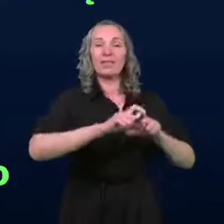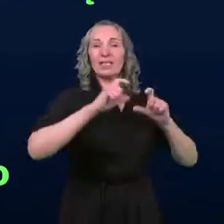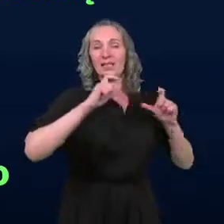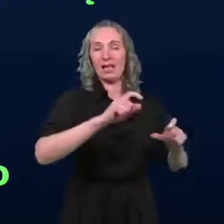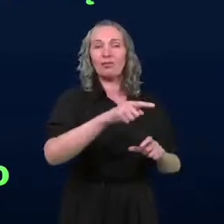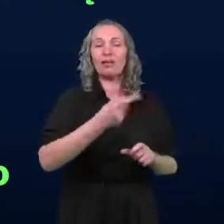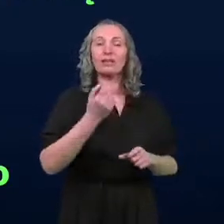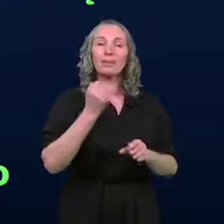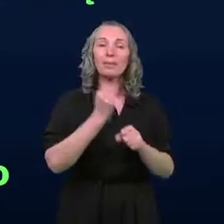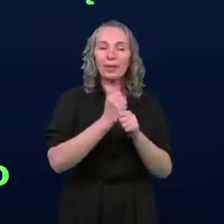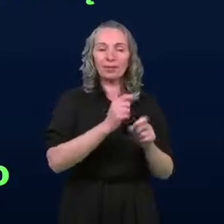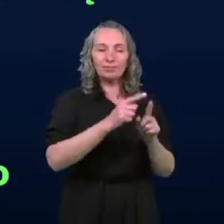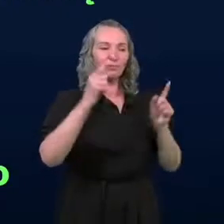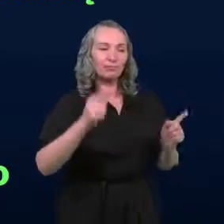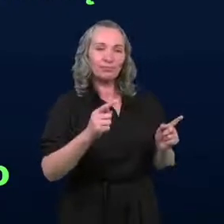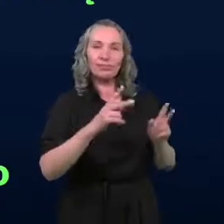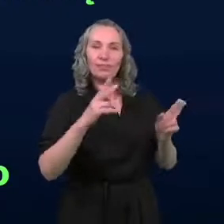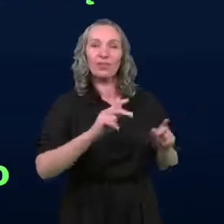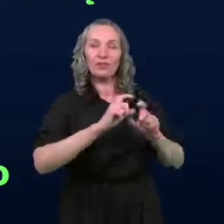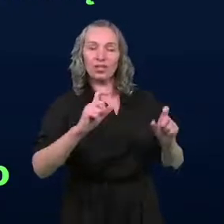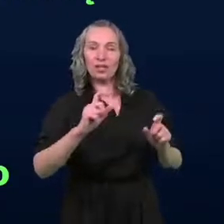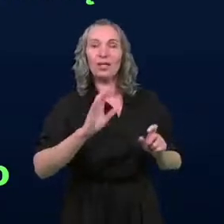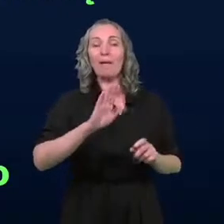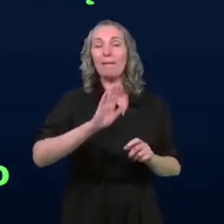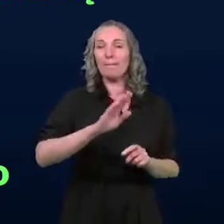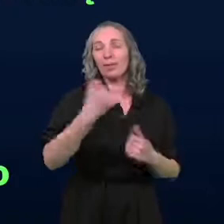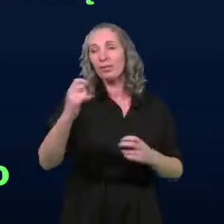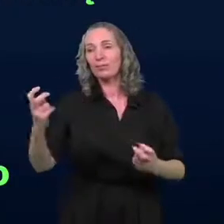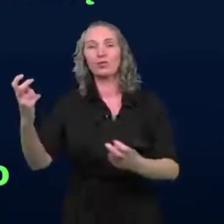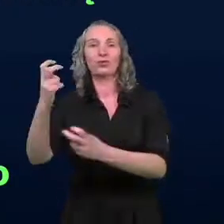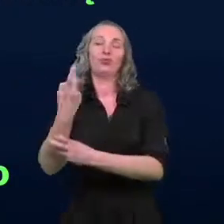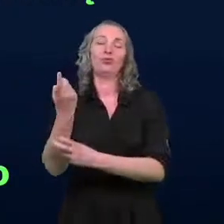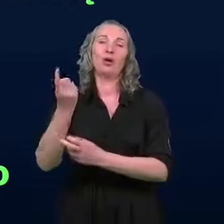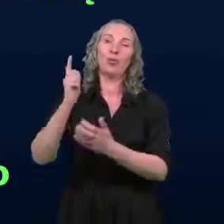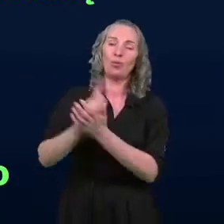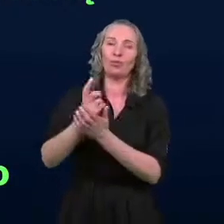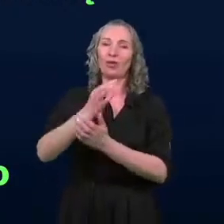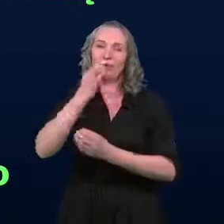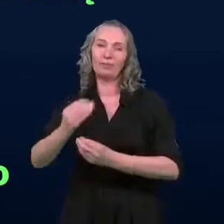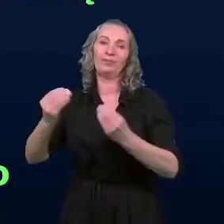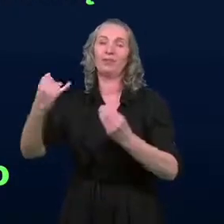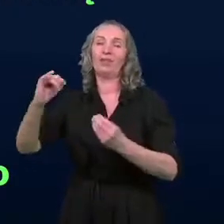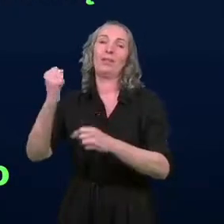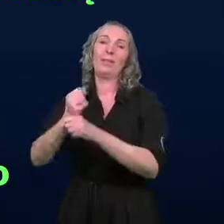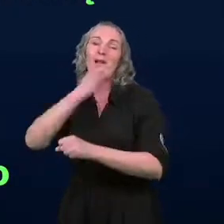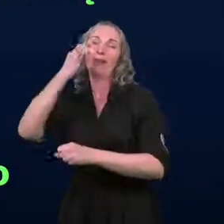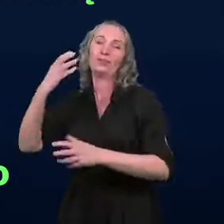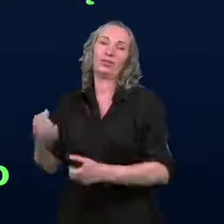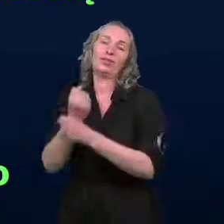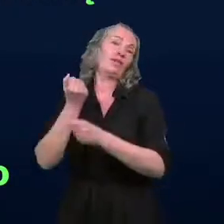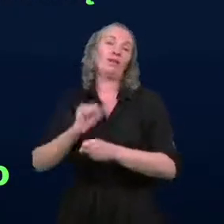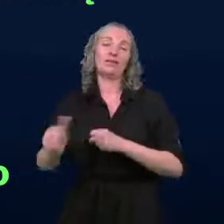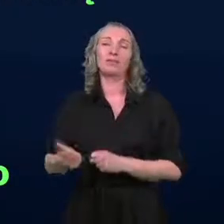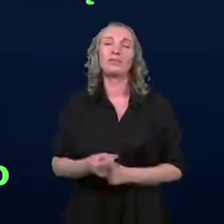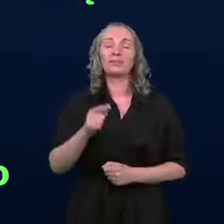osoby przez pewien czas i mamy nadzieję, że te osoby później odnajdą się na rynku pracy. Jeśli chodzi